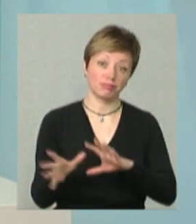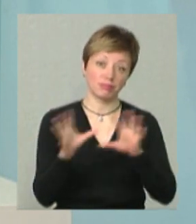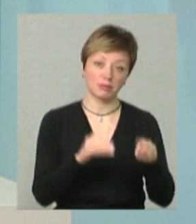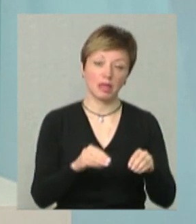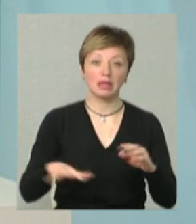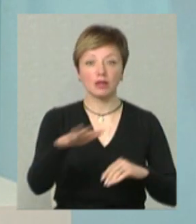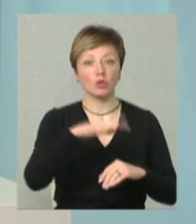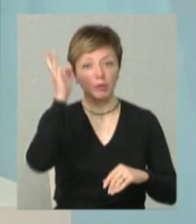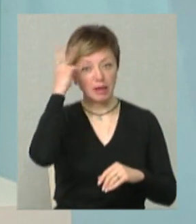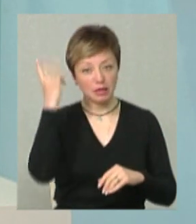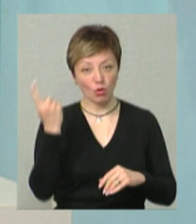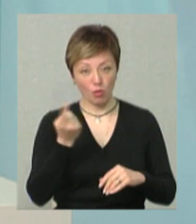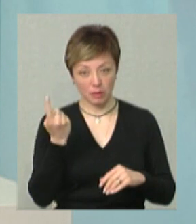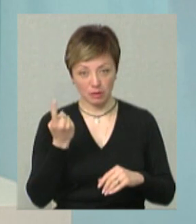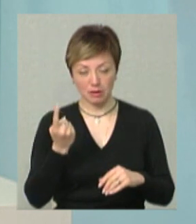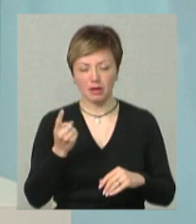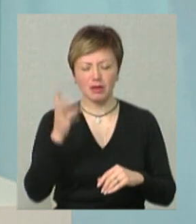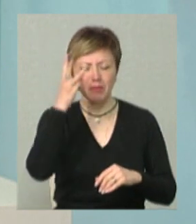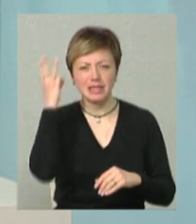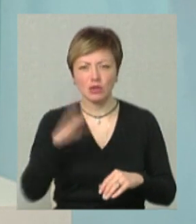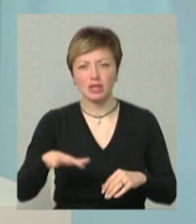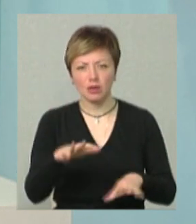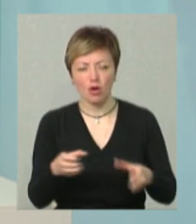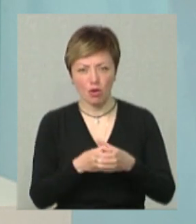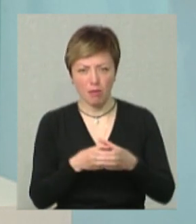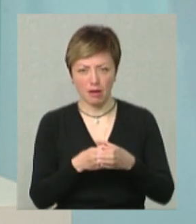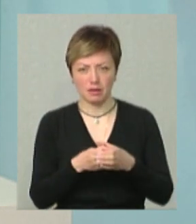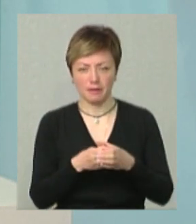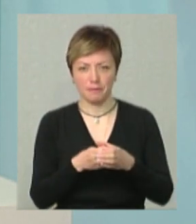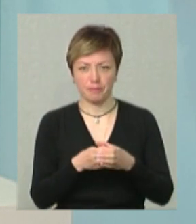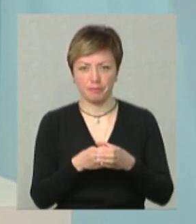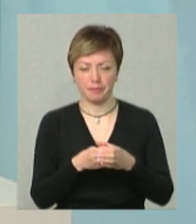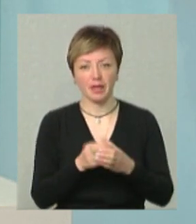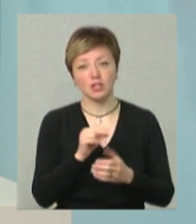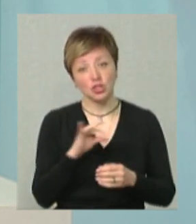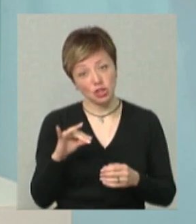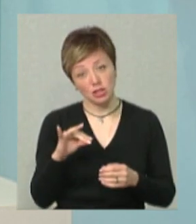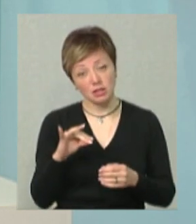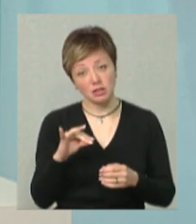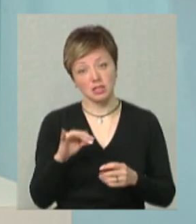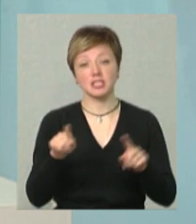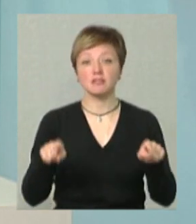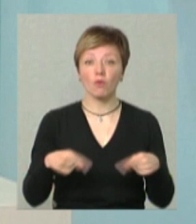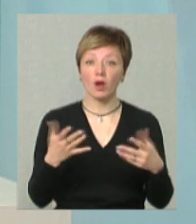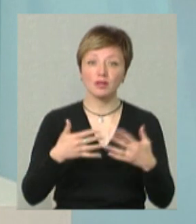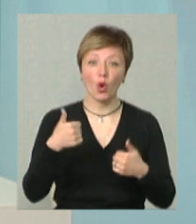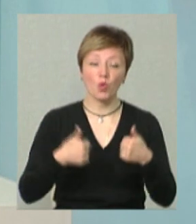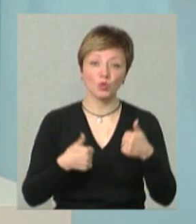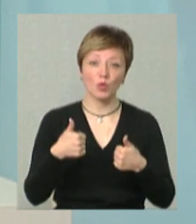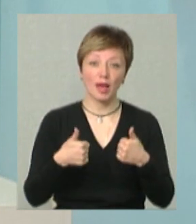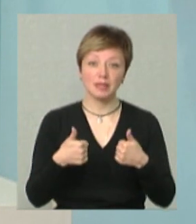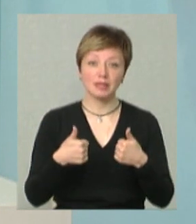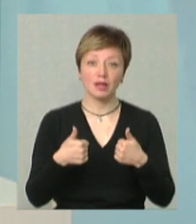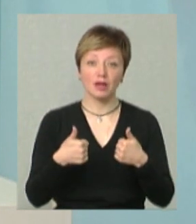на територію Хмельницької територіальної громади, чи створюють вони якусь конкуренцію,